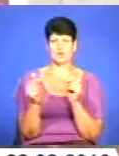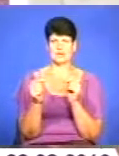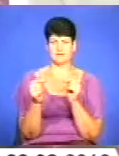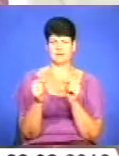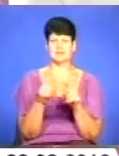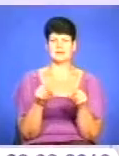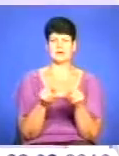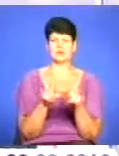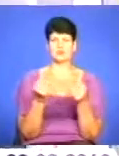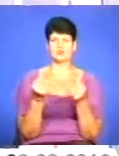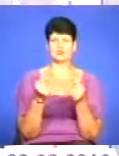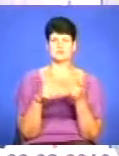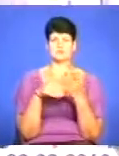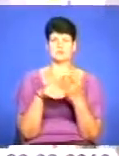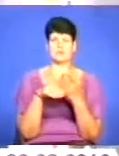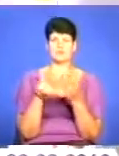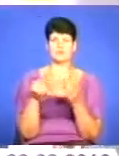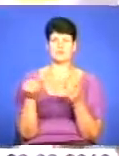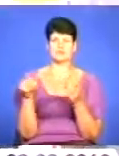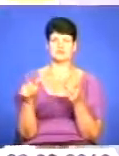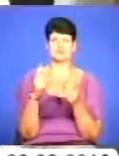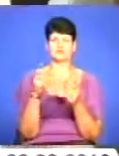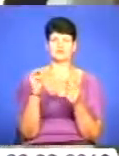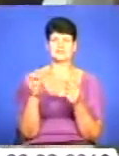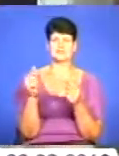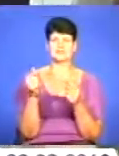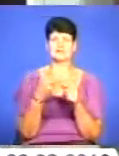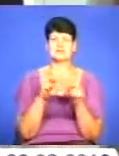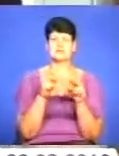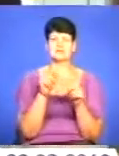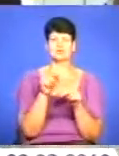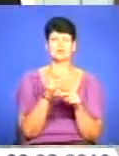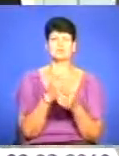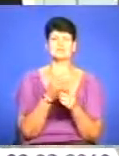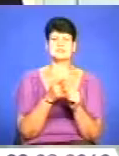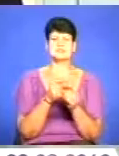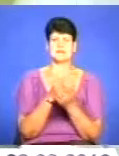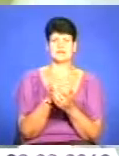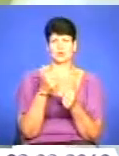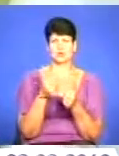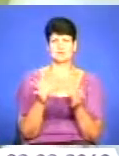також кошти і спонсорів – майже 100 тисяч гривень. І свідчуємо того, що це може бути добра співпраця.